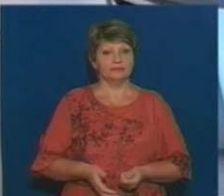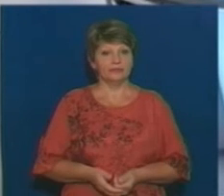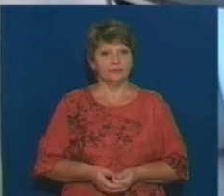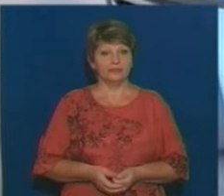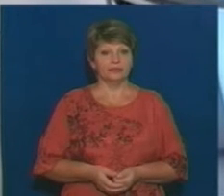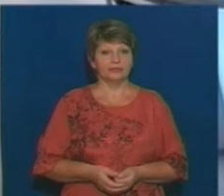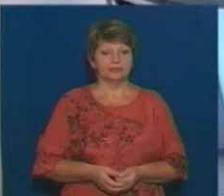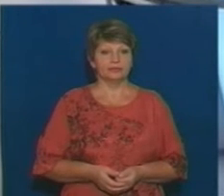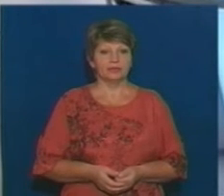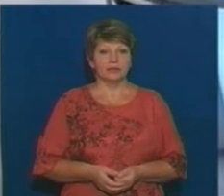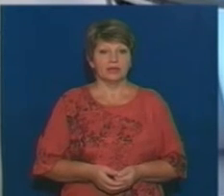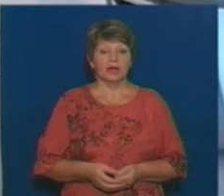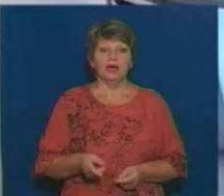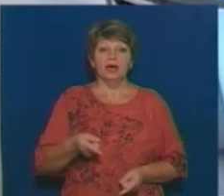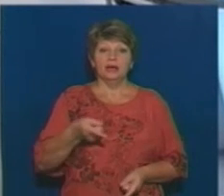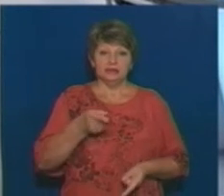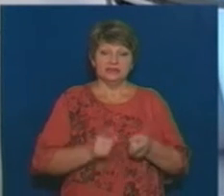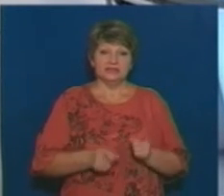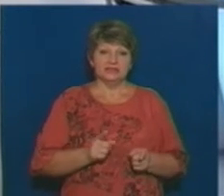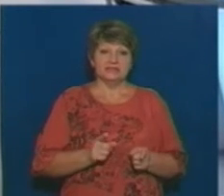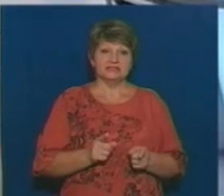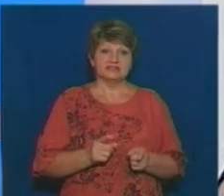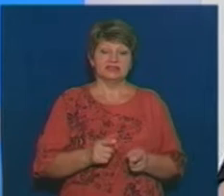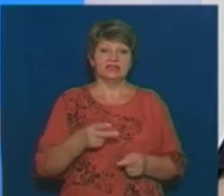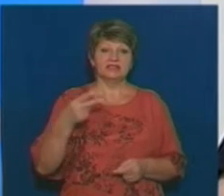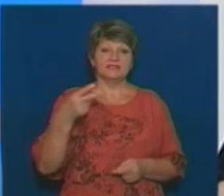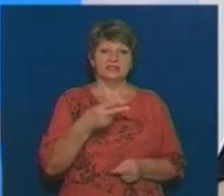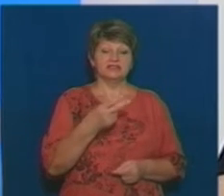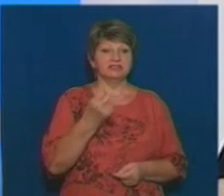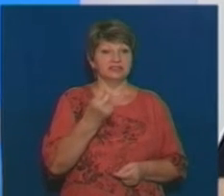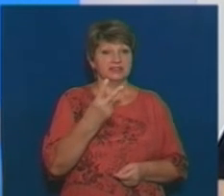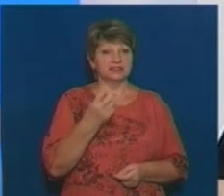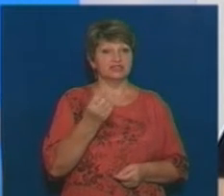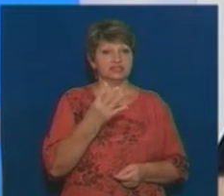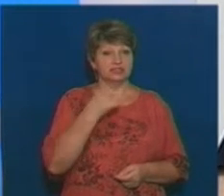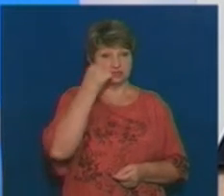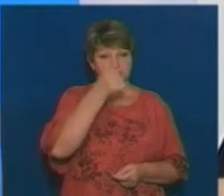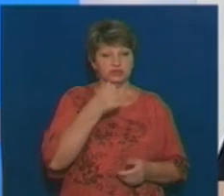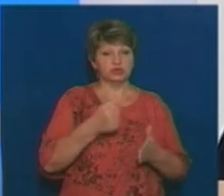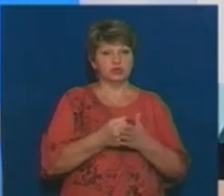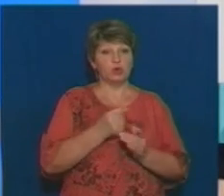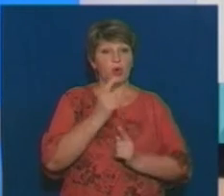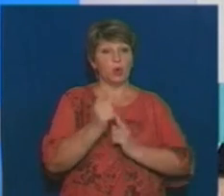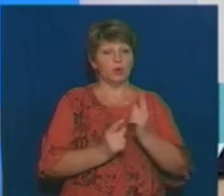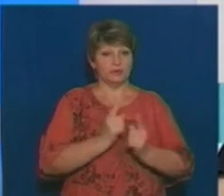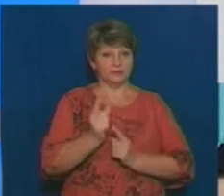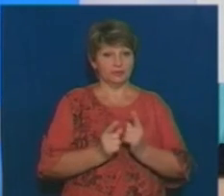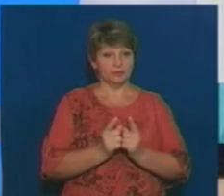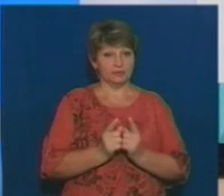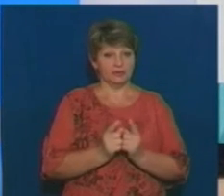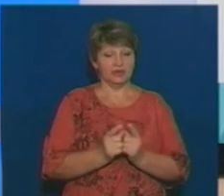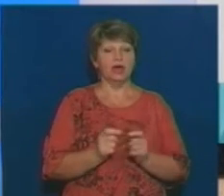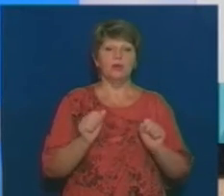Я дійсно, дійсно, моніторинг закупівель ще з 2013-2014 року, ще до реформи, до появи системи «Прозоро», про яку зараз говорять.